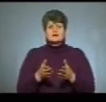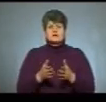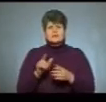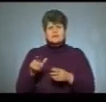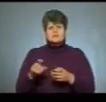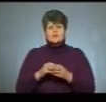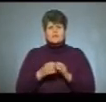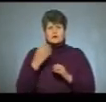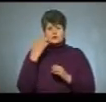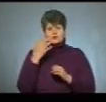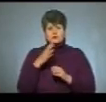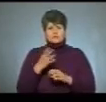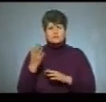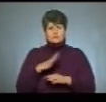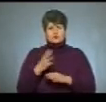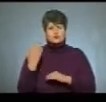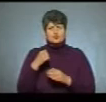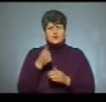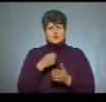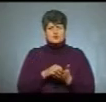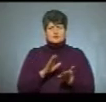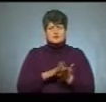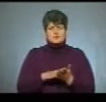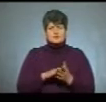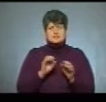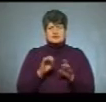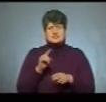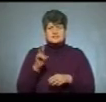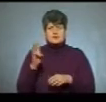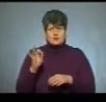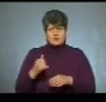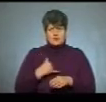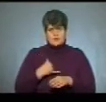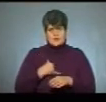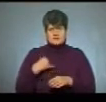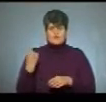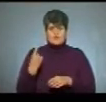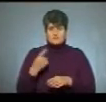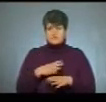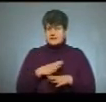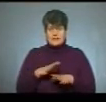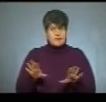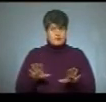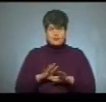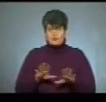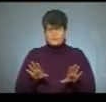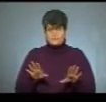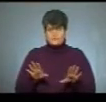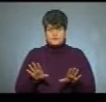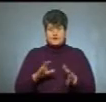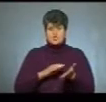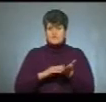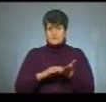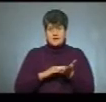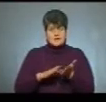ЗОРУ минулого року було зареєстровано при здачі ЗНО? У нас в області таких не було. Тобто, шрифтом Брайля в